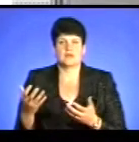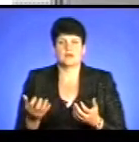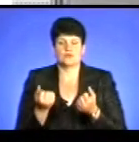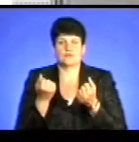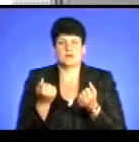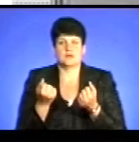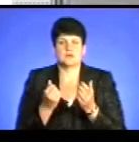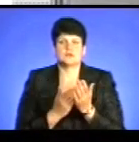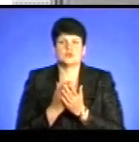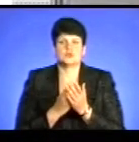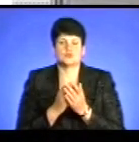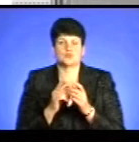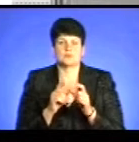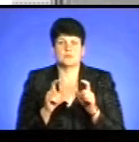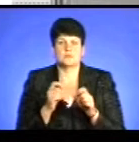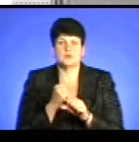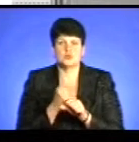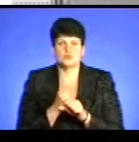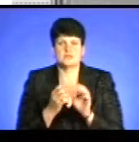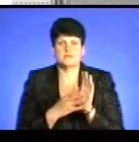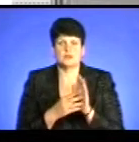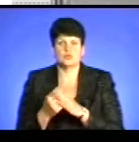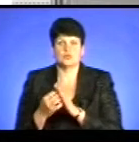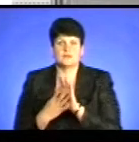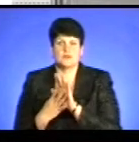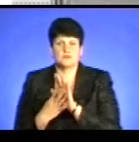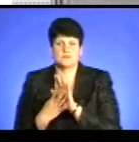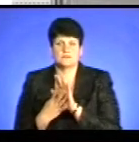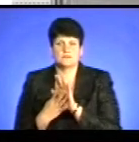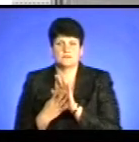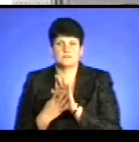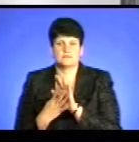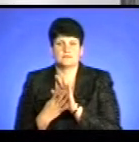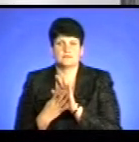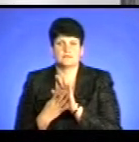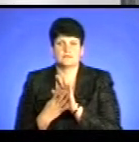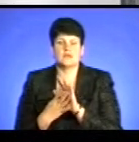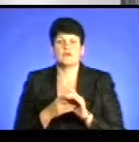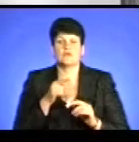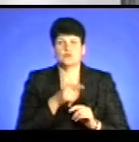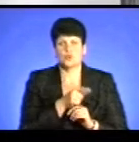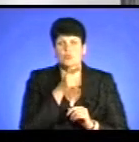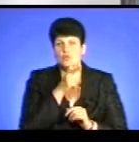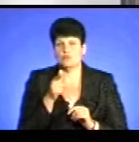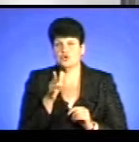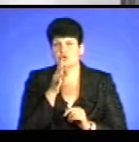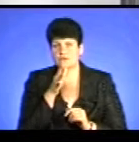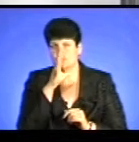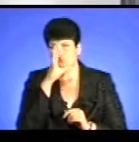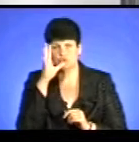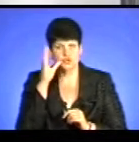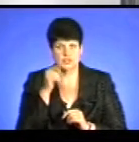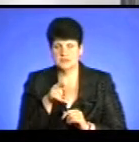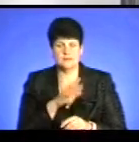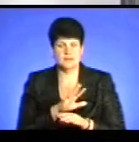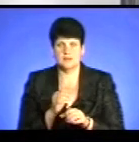водолазна служба працює з 9-ї до 9-ї. Тобто саме в такий проміжок часу, в нічний проміжок часу